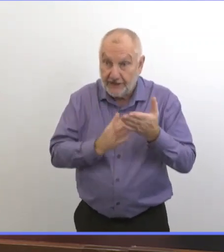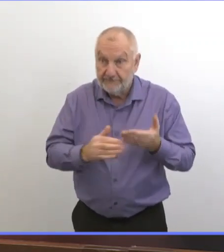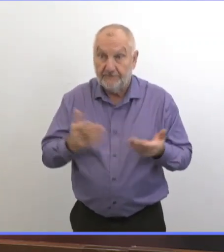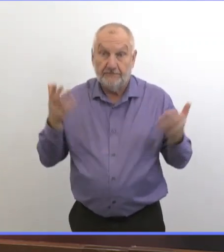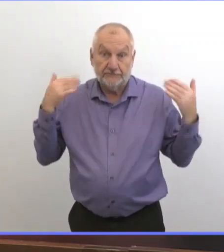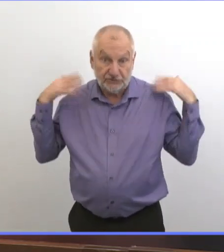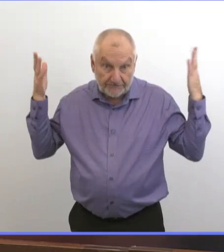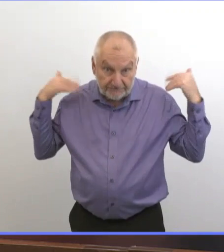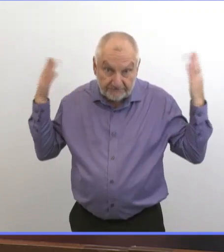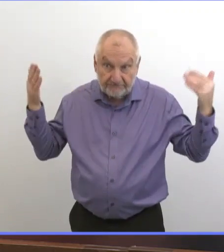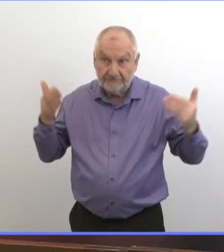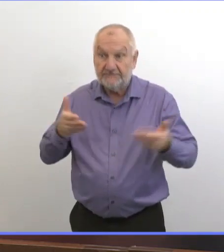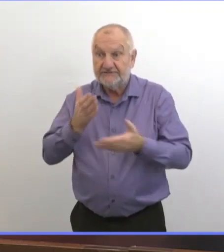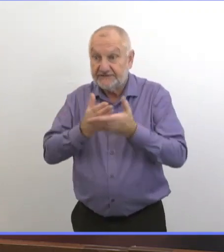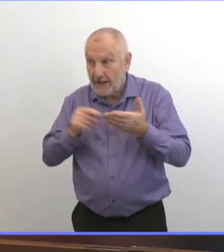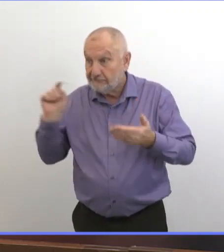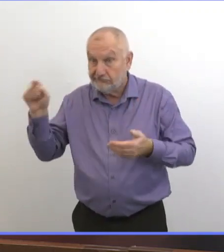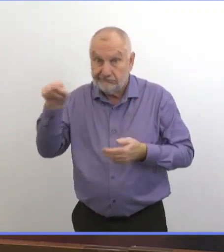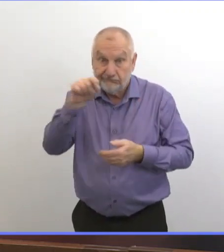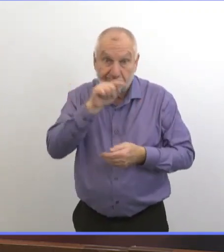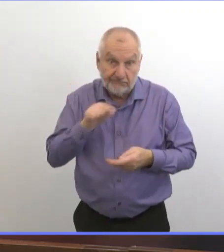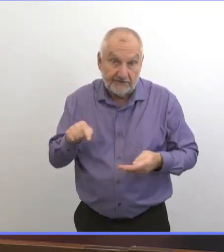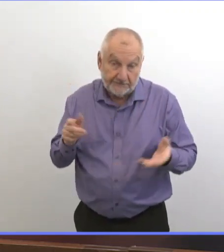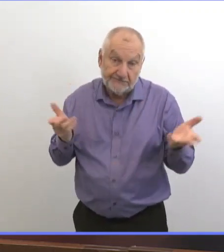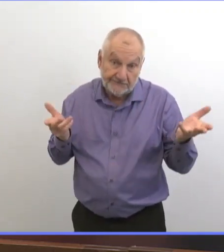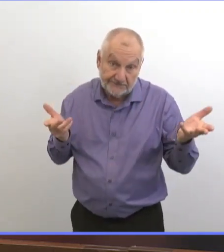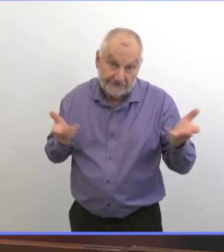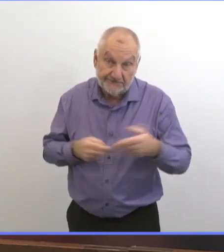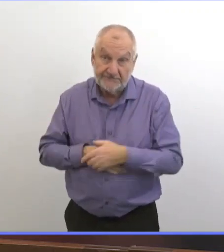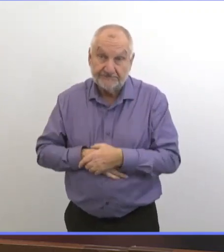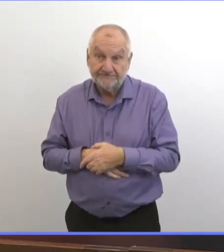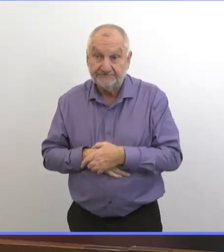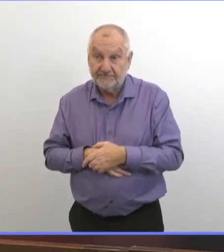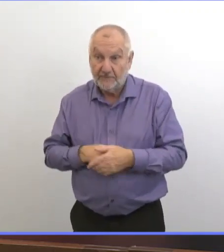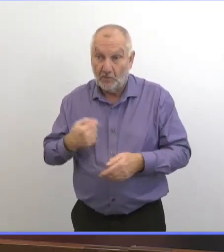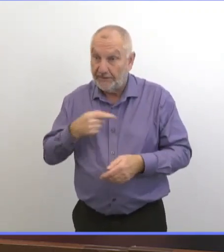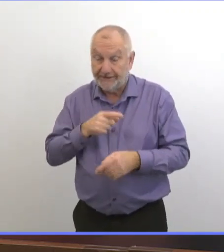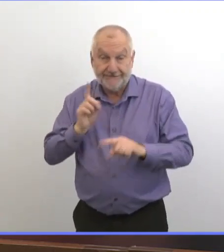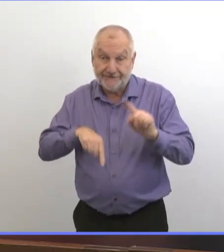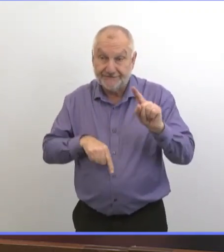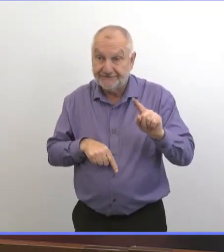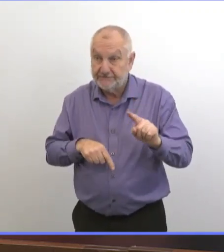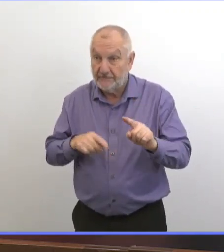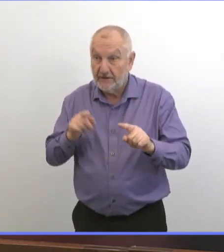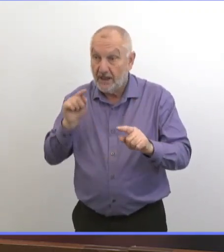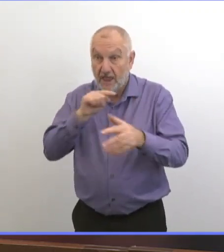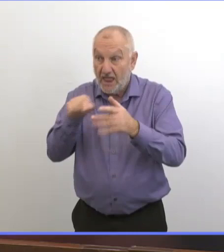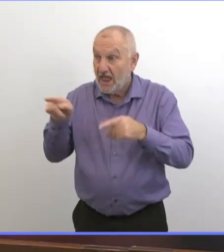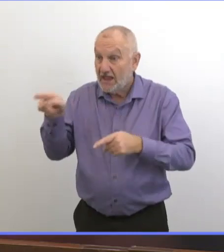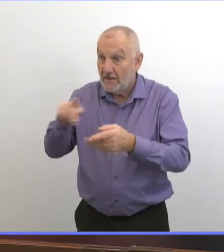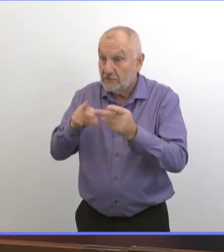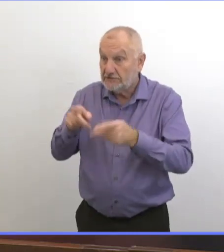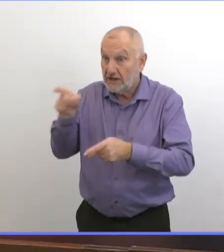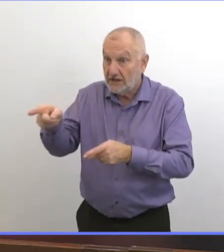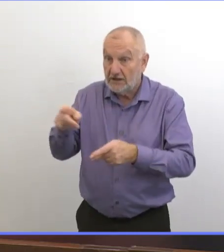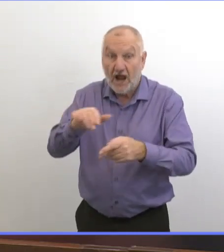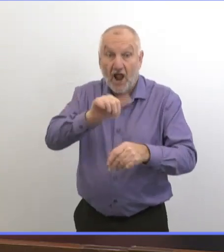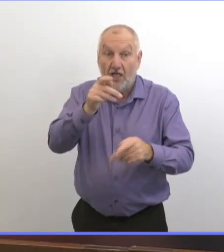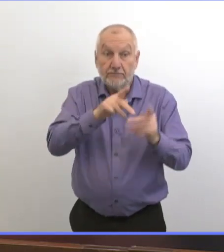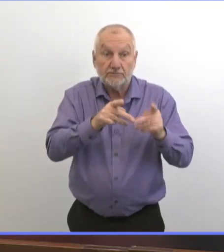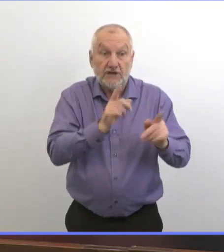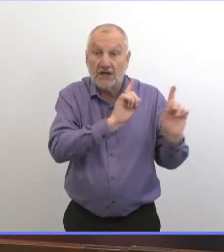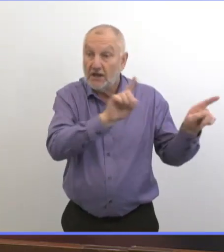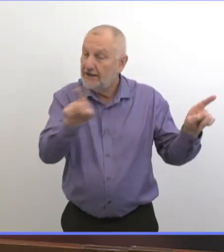des bars, des salles de gym, de musculation. On ne peut pas avoir d'approche ciblée parce que la transmission